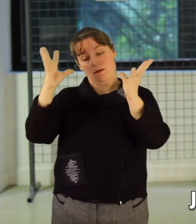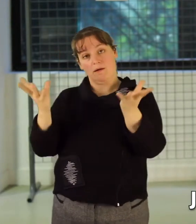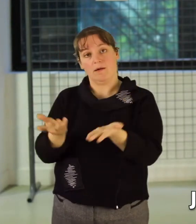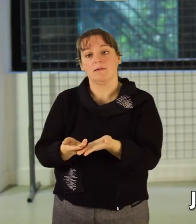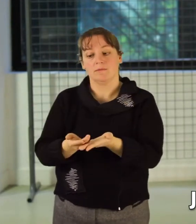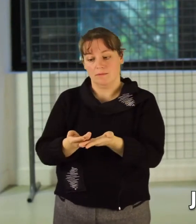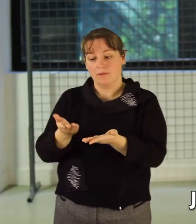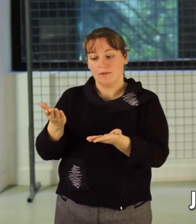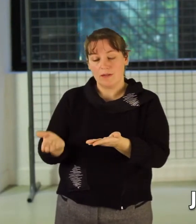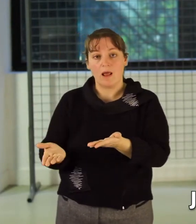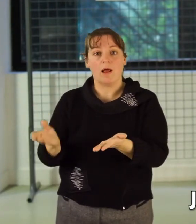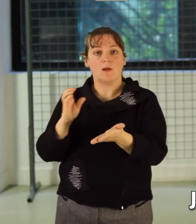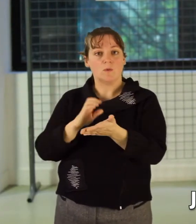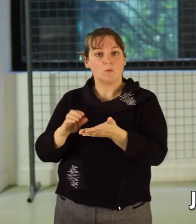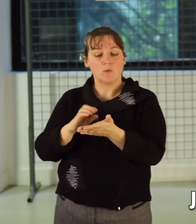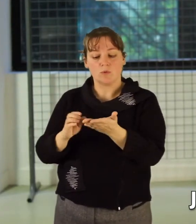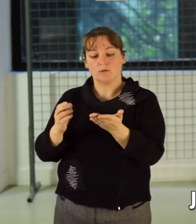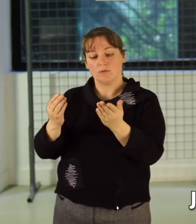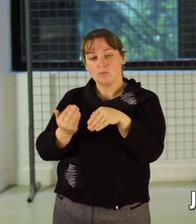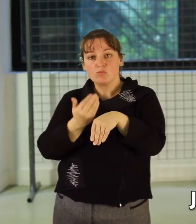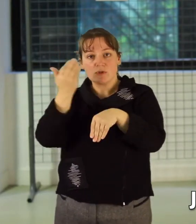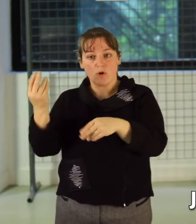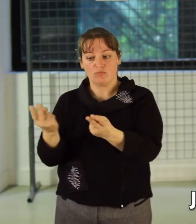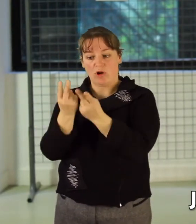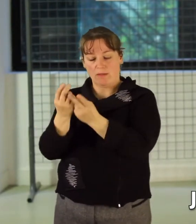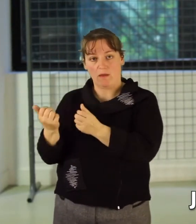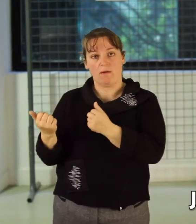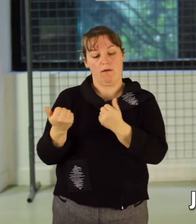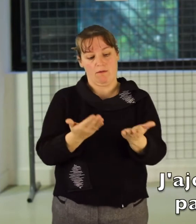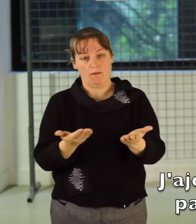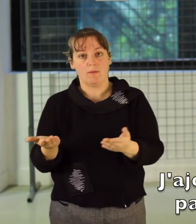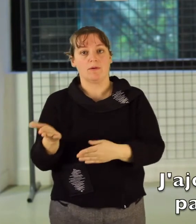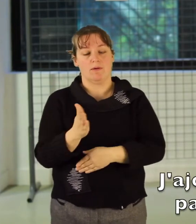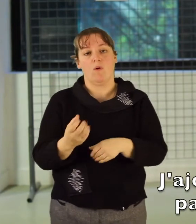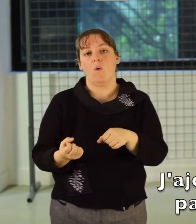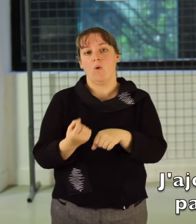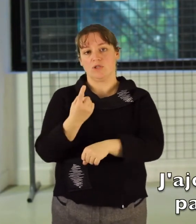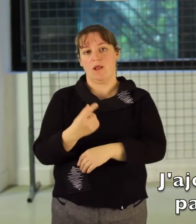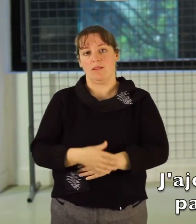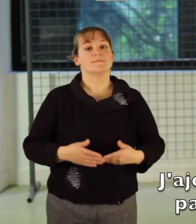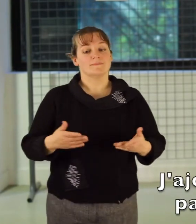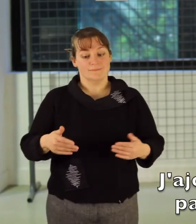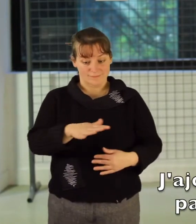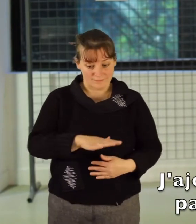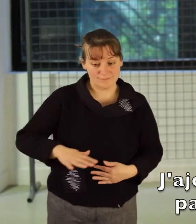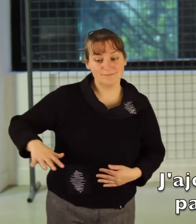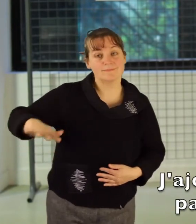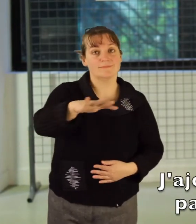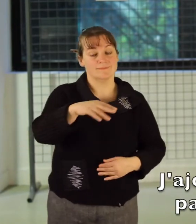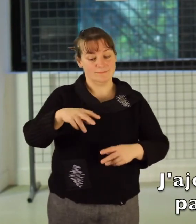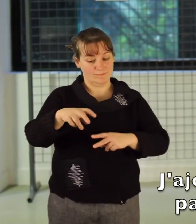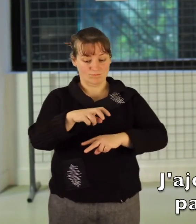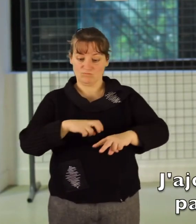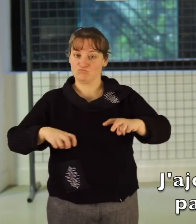toutes ces raisons, nous avons au jardin une offre d'une grande originalité. J'ajoute que cet espace est